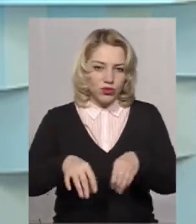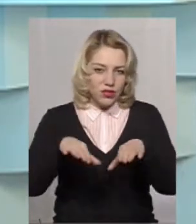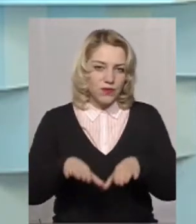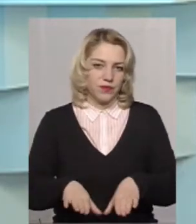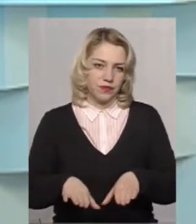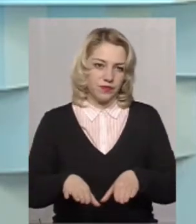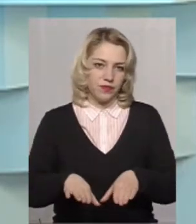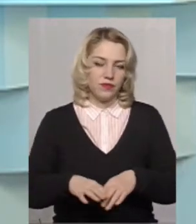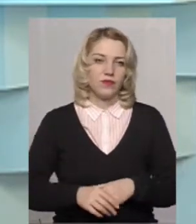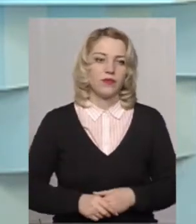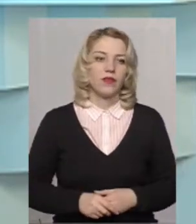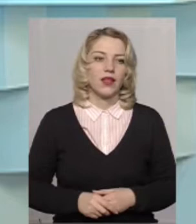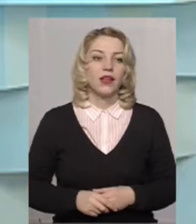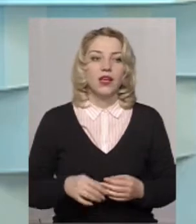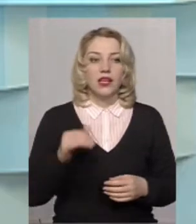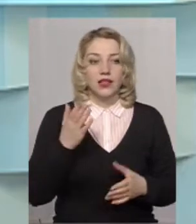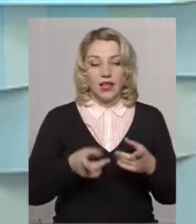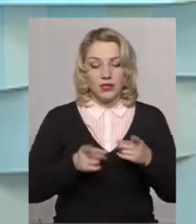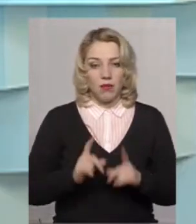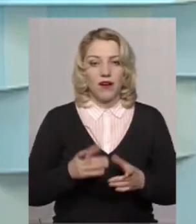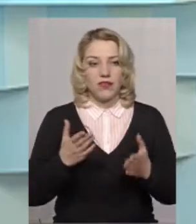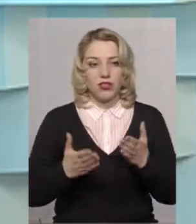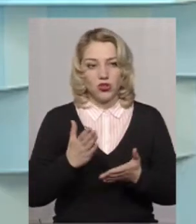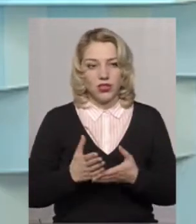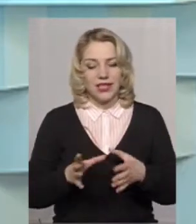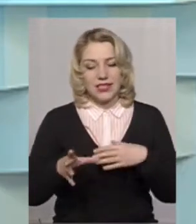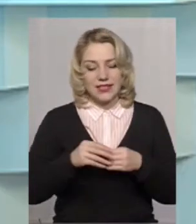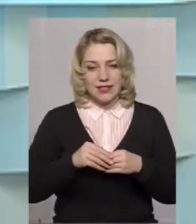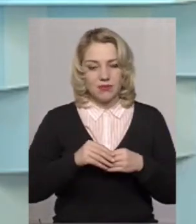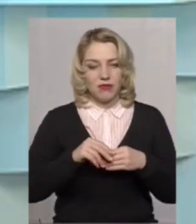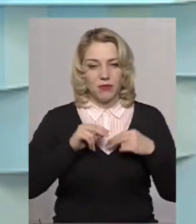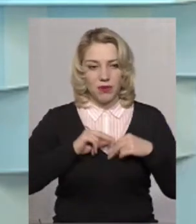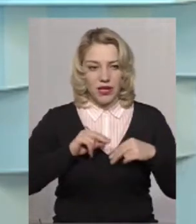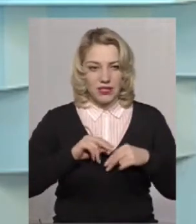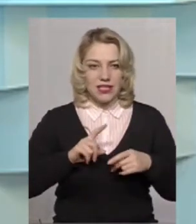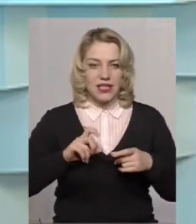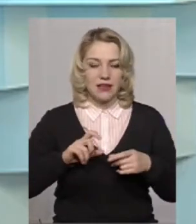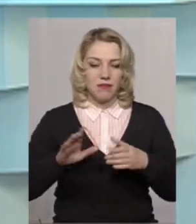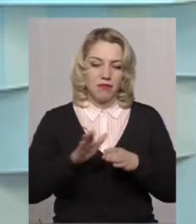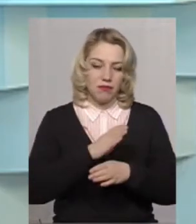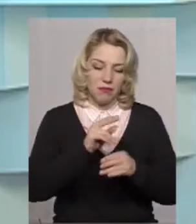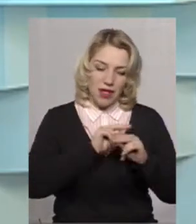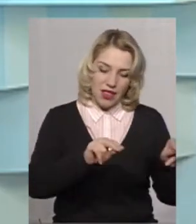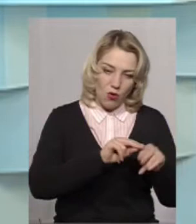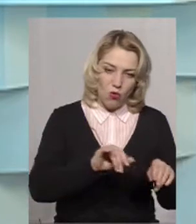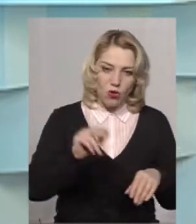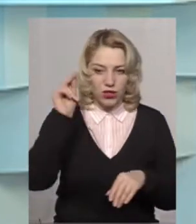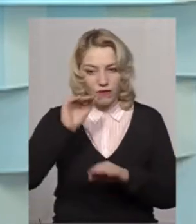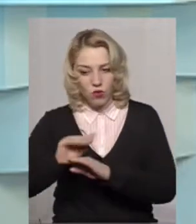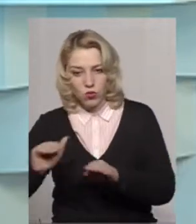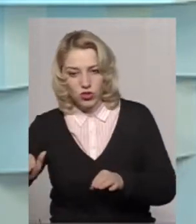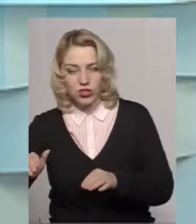'язаний конструктивним шляхом. Насправді, якщо є тісний зв'язок і співпраця педагогів, учнів,